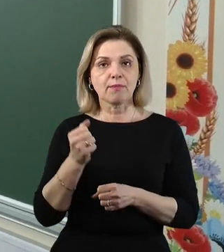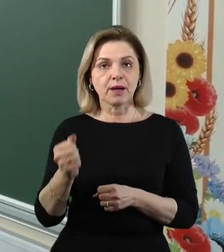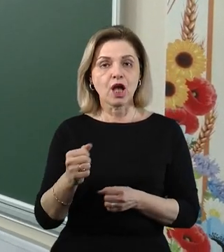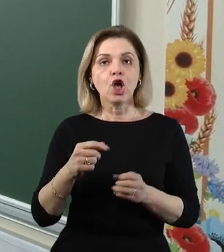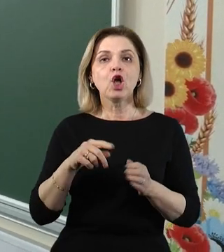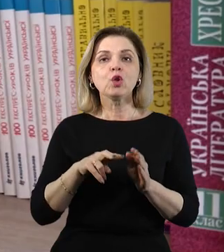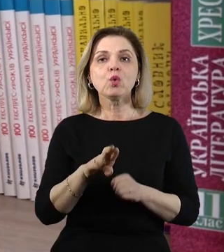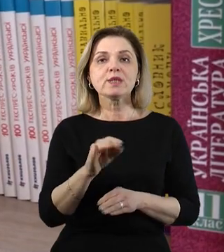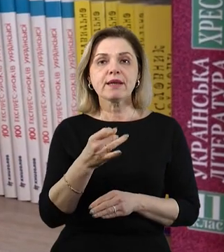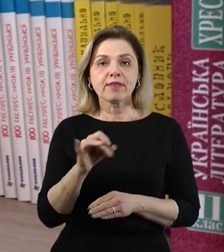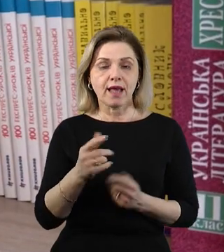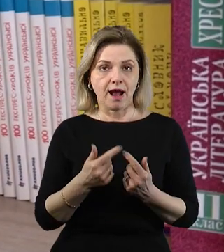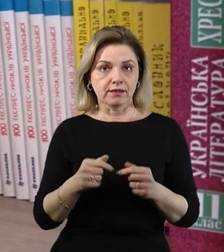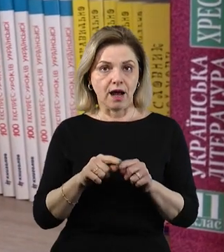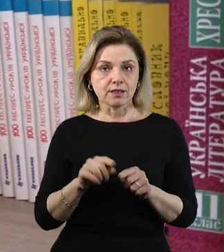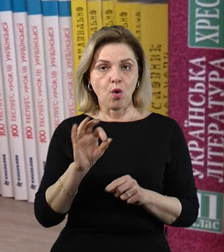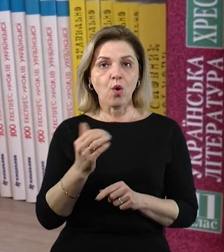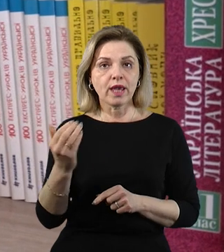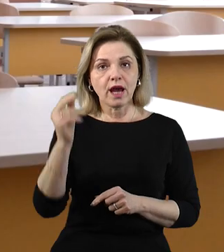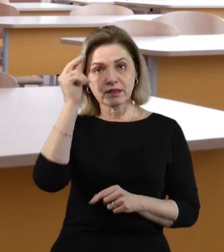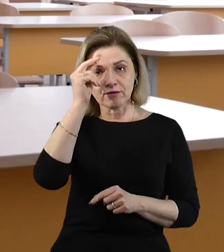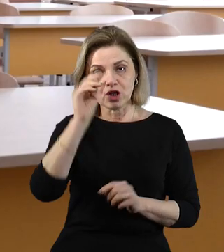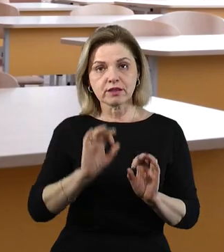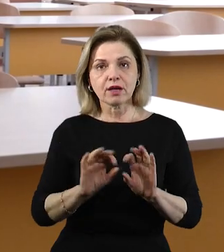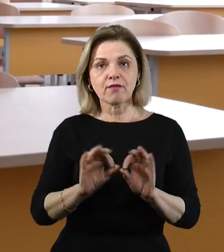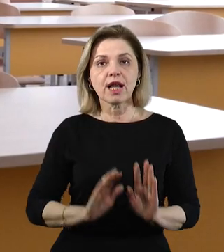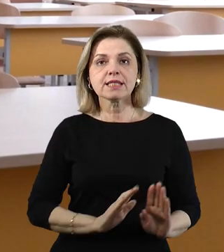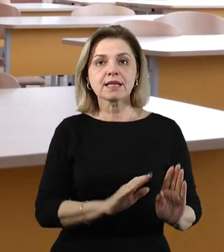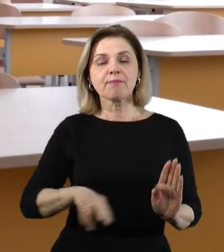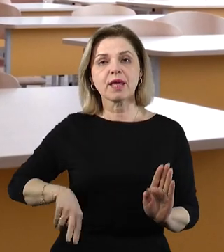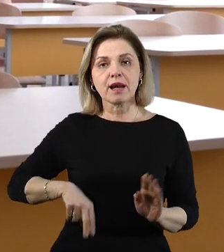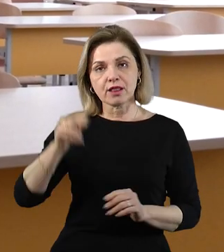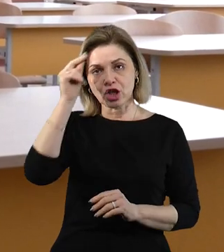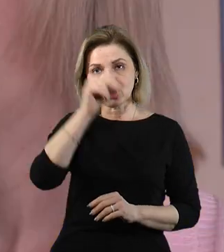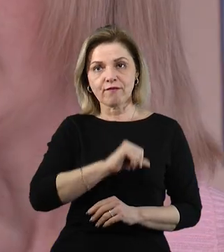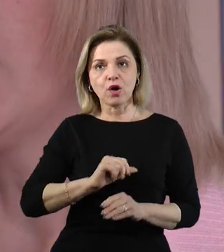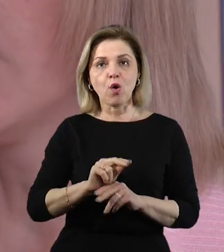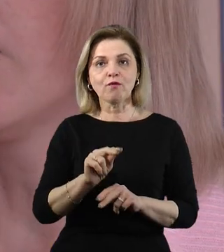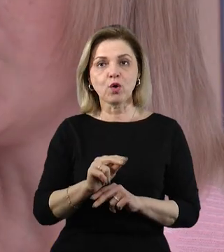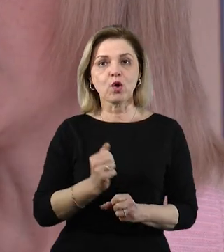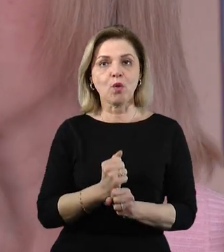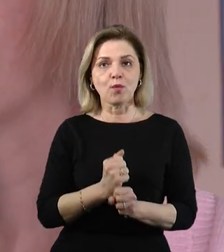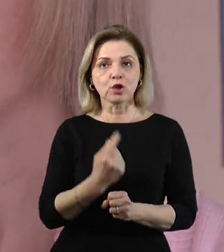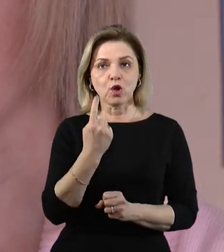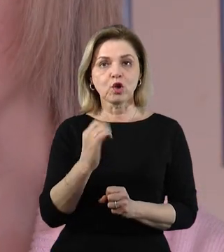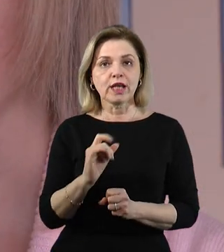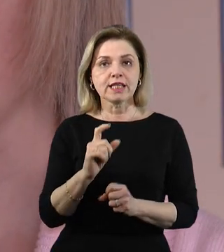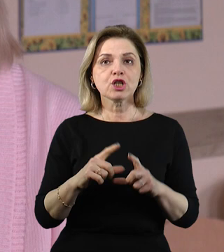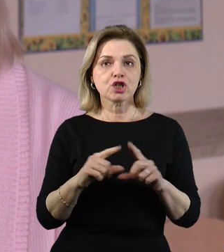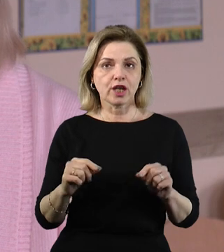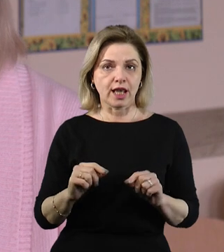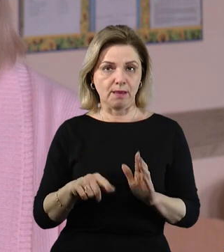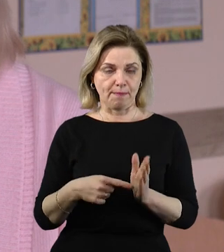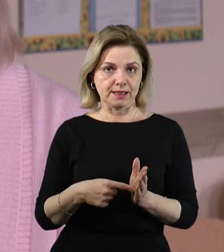до інклюзивних класів. Про їх навчання розповіла Олена Москальова, заступниця директора з навчально-виховної роботи однієї зі шкіл міста.